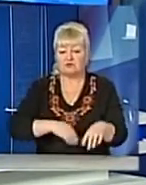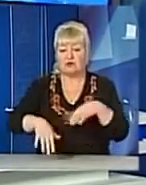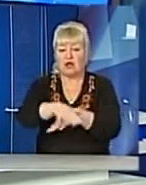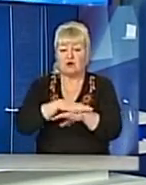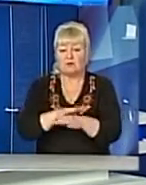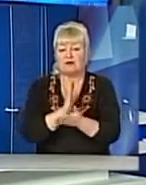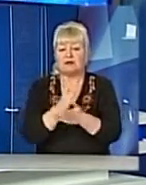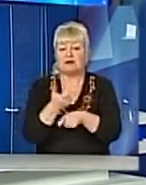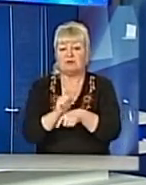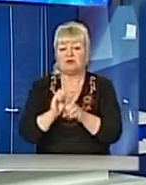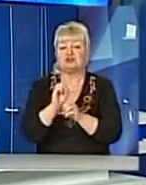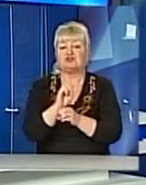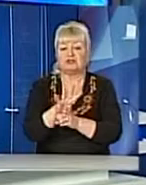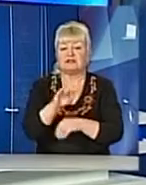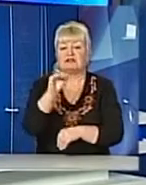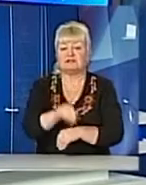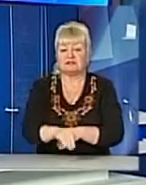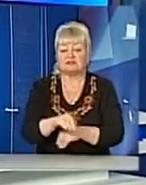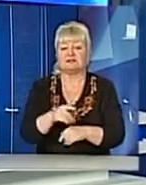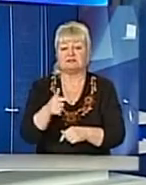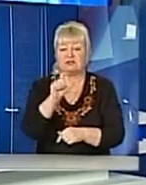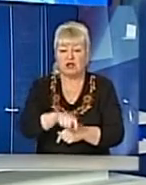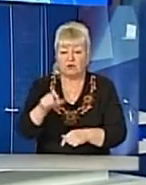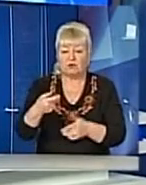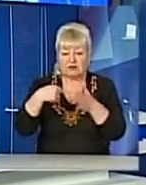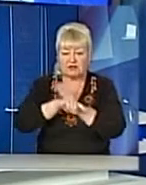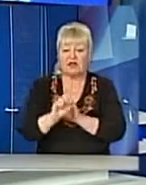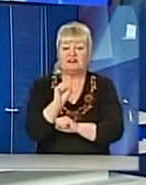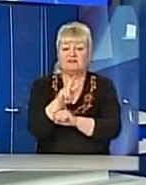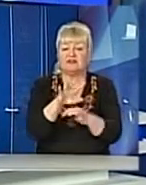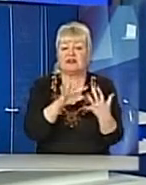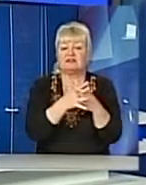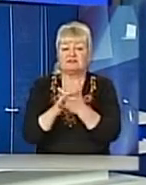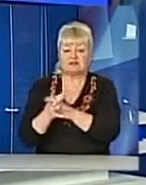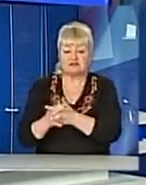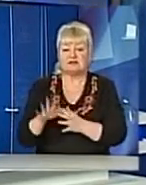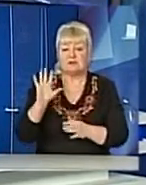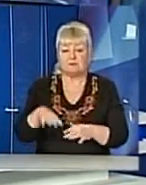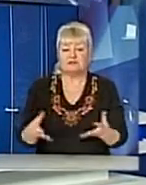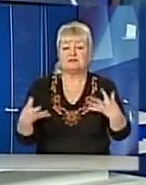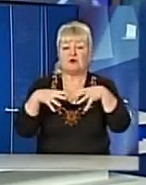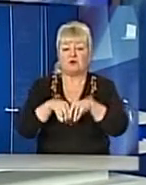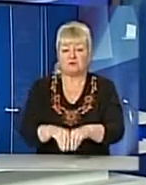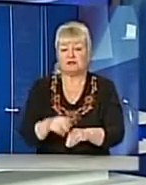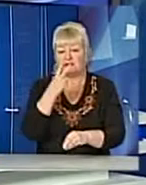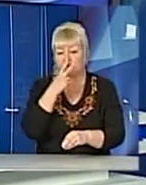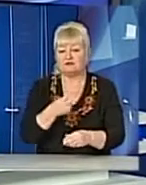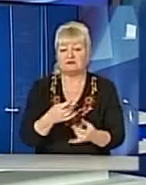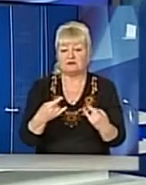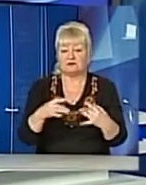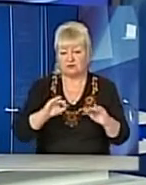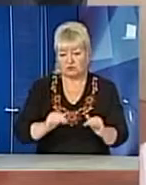14 тисяч людей, до складу ОТГ входять 12 сіл. Тож про 100 днів після об'єднання дивімося у сюжеті.